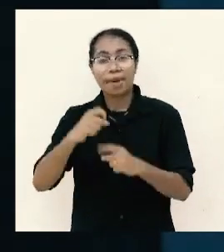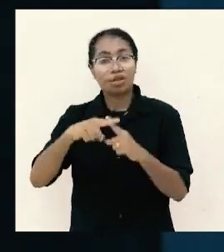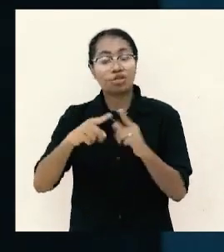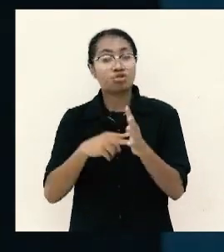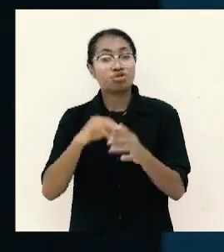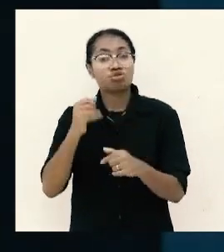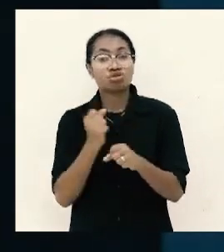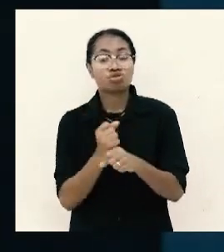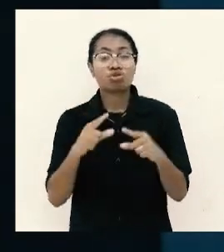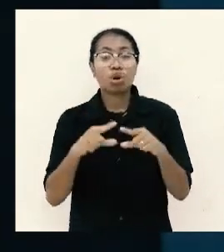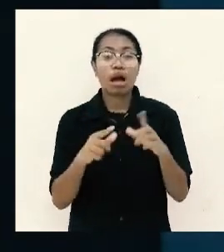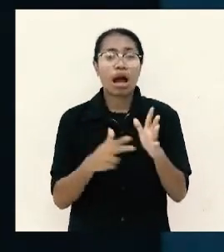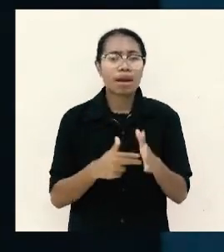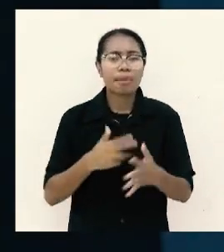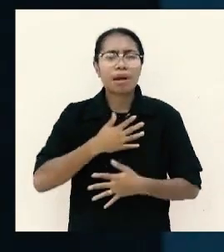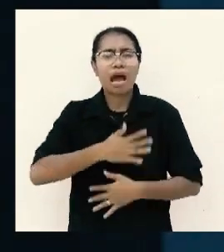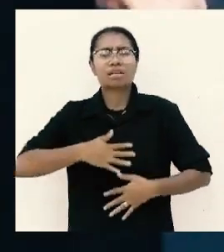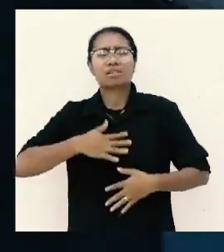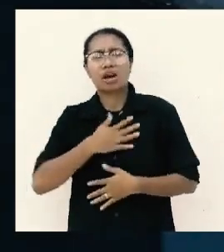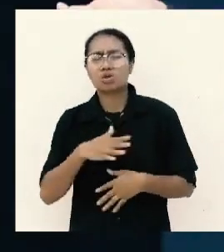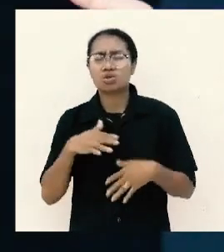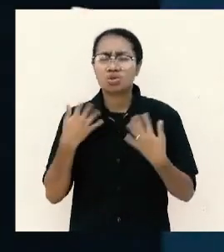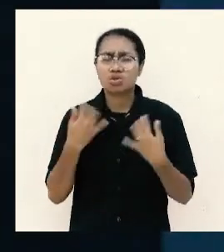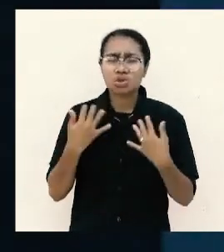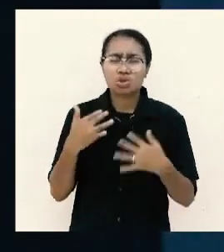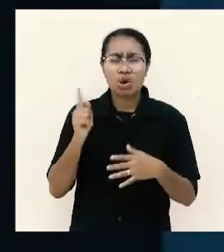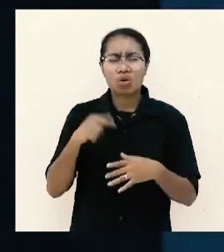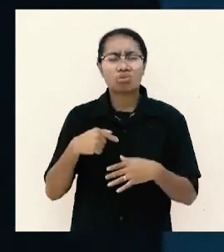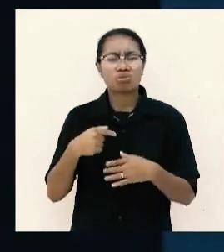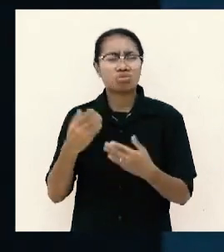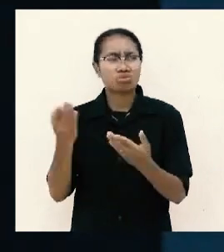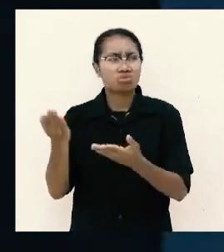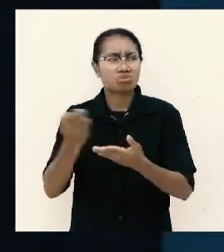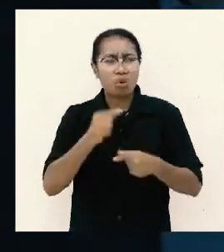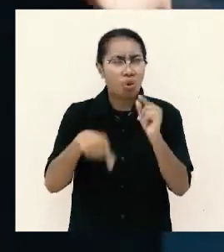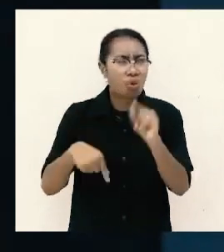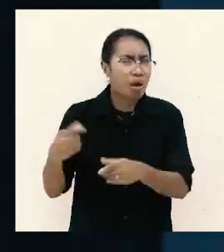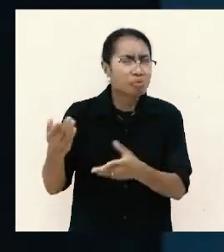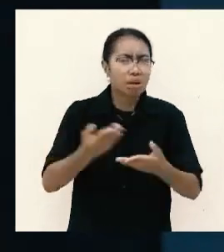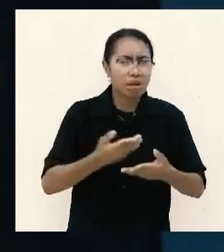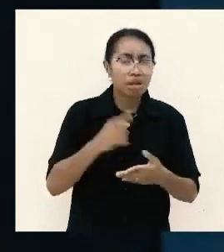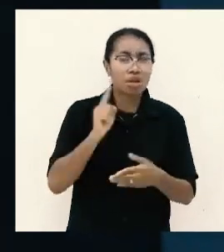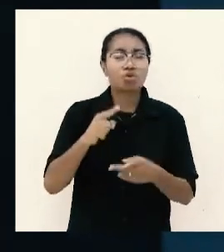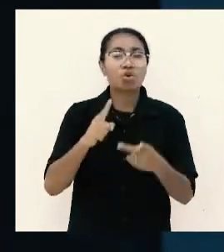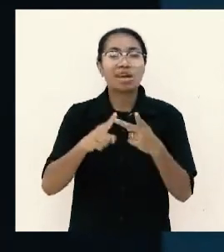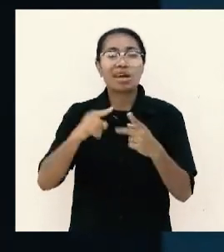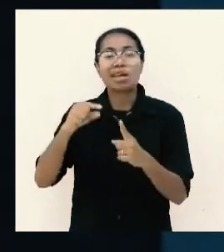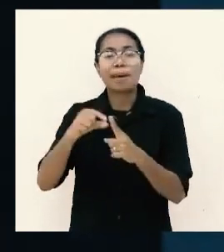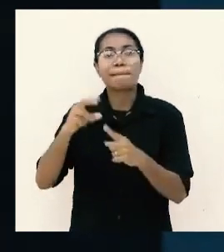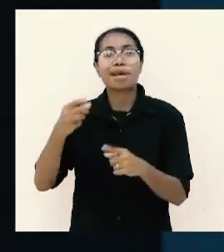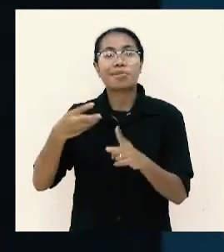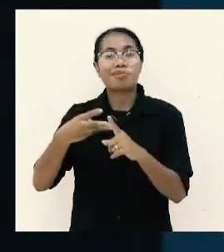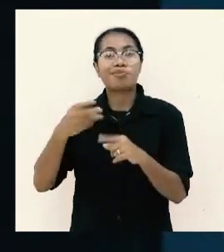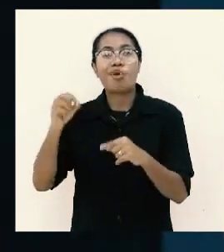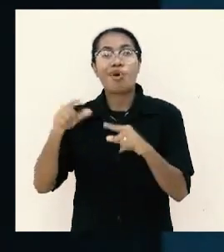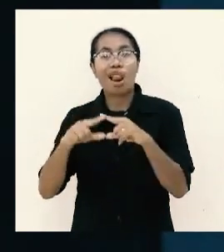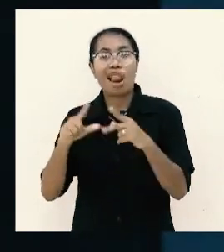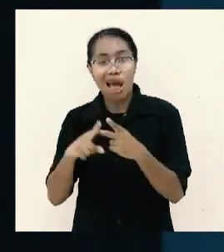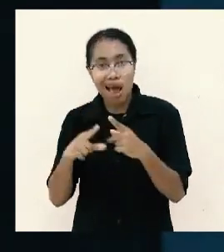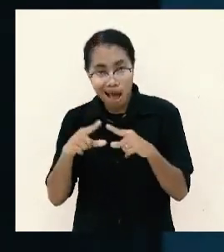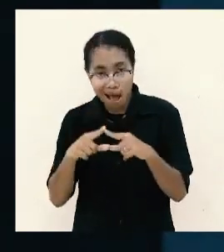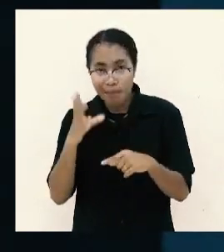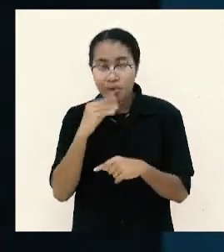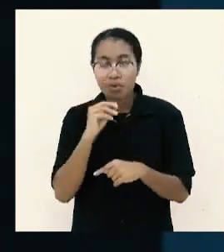merasa ya sepertinya saya todong kalian untuk beri bagi saya ini hiperbola dia gunakan istilah merampok